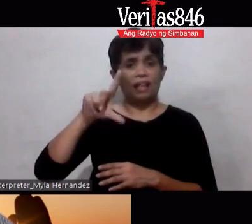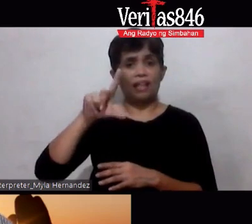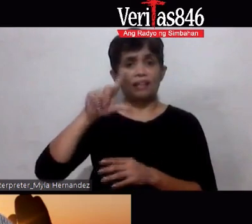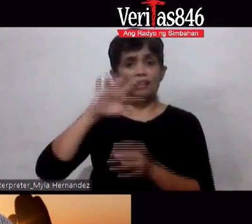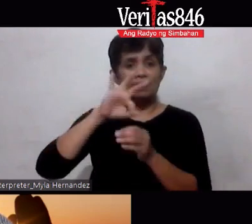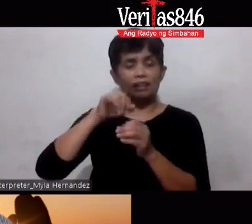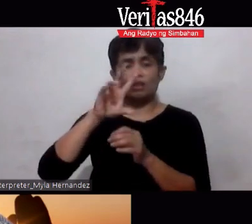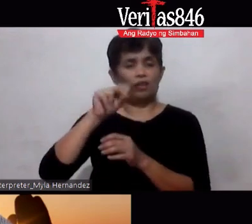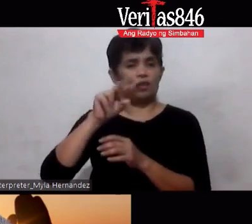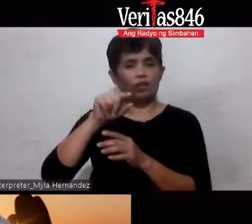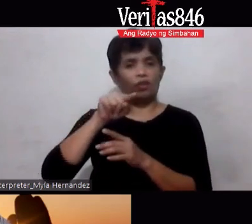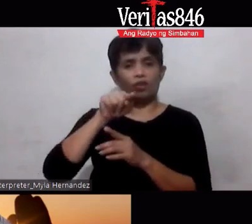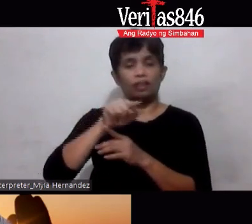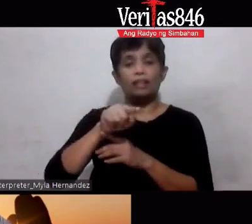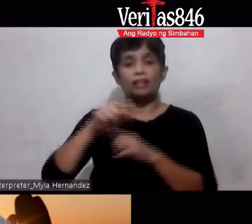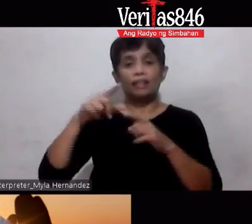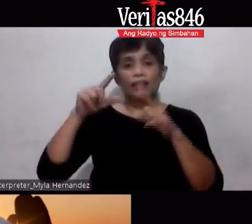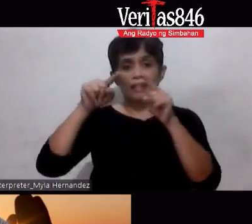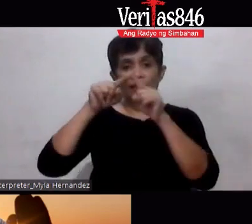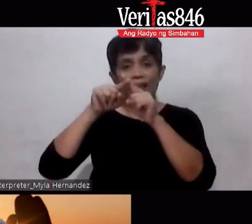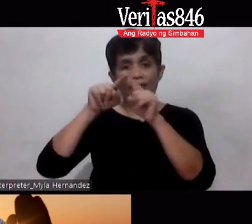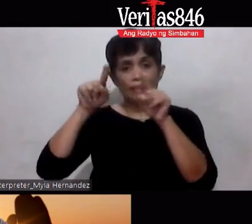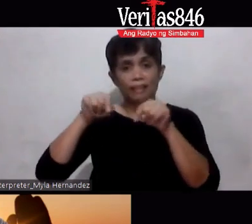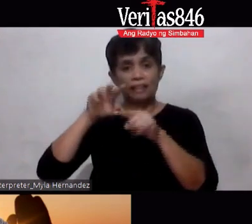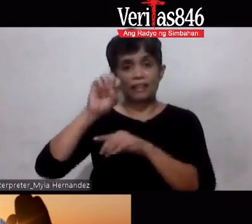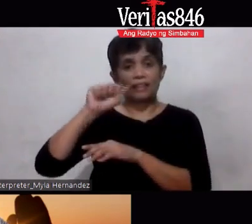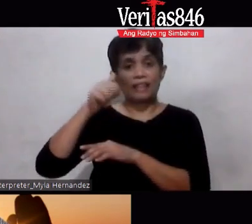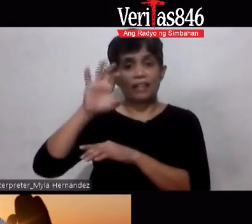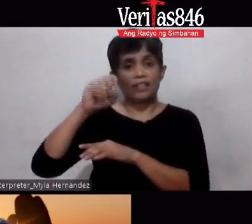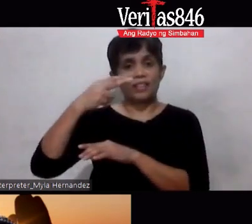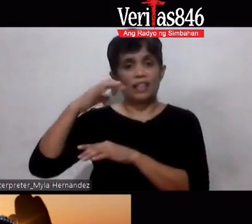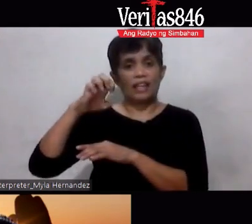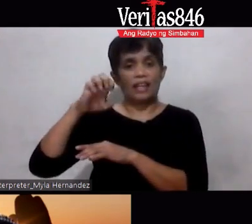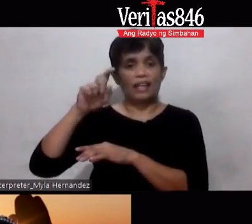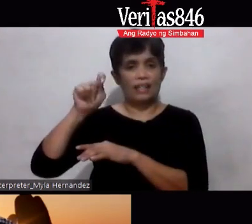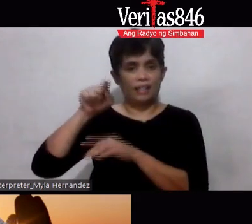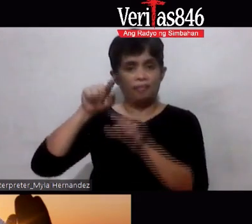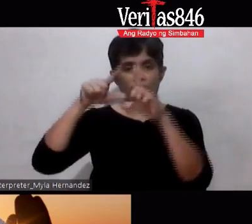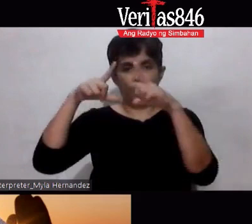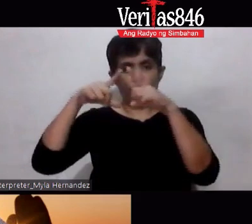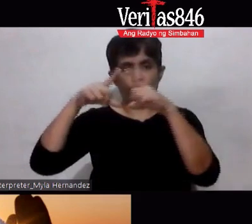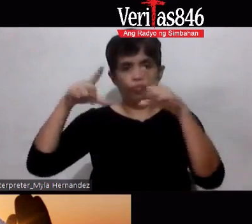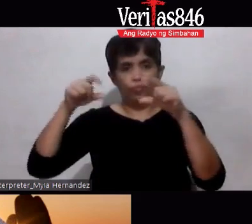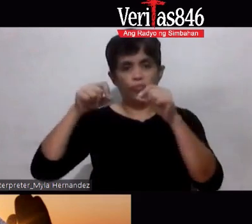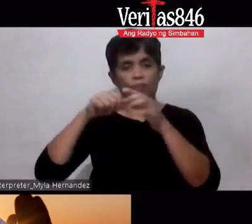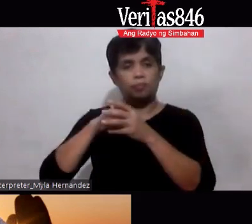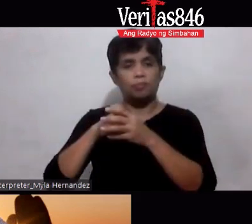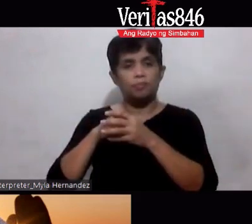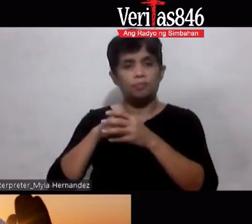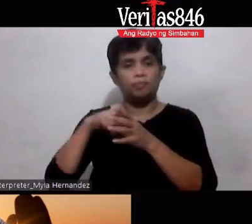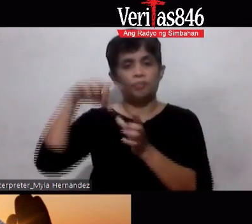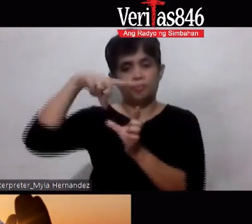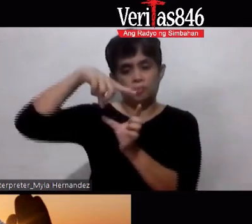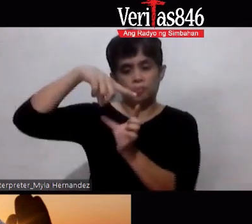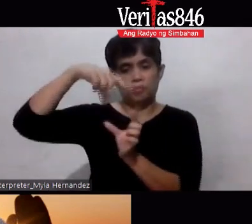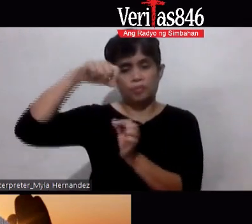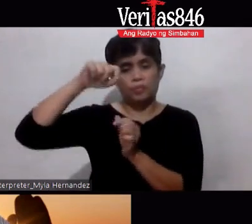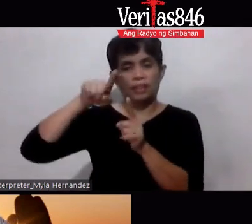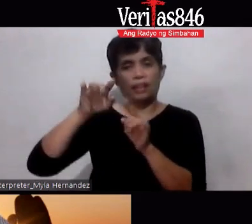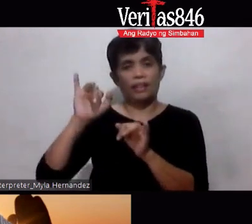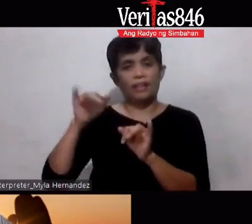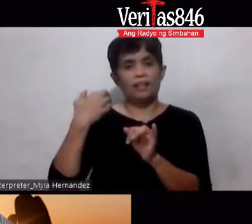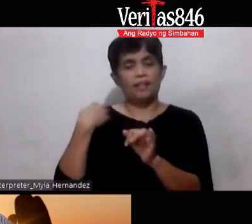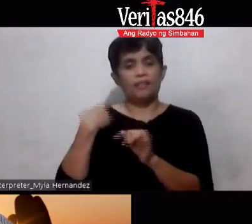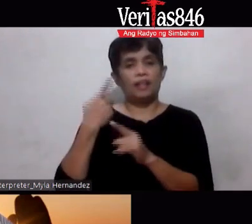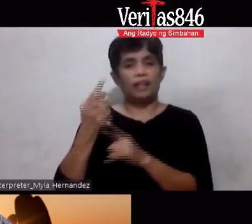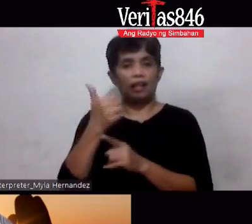pwede niyong inumin ok may kasama ako sa barangay grit no si kaibigang louis parang